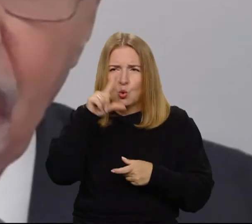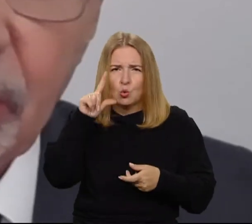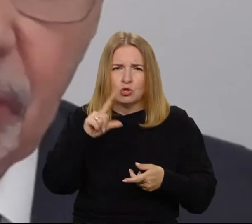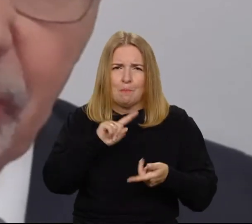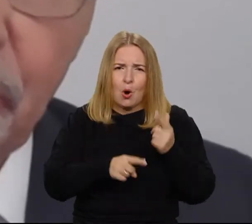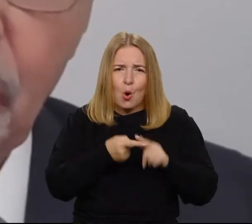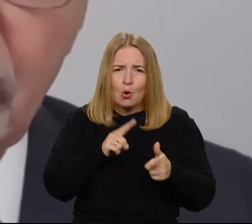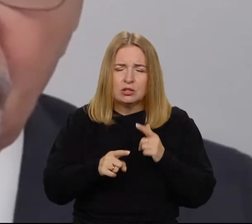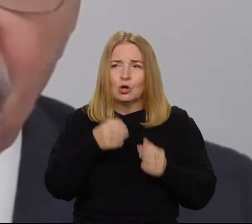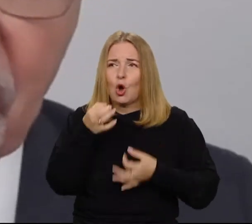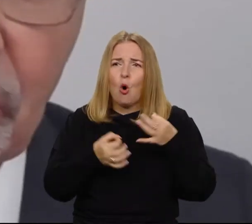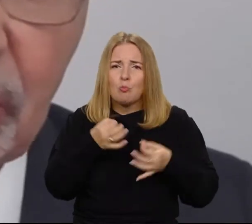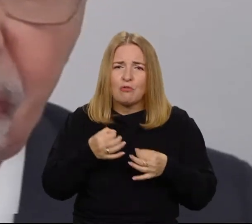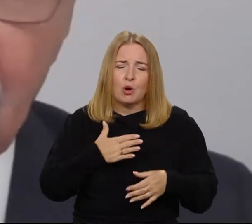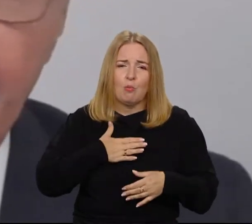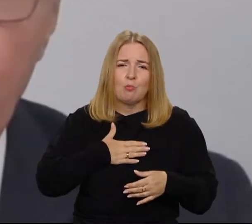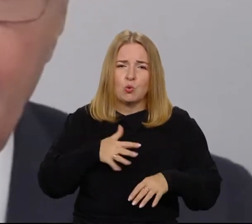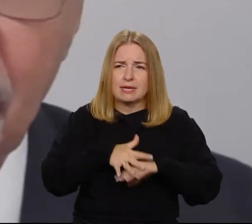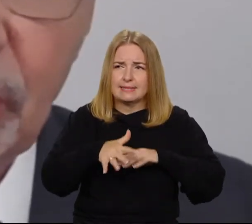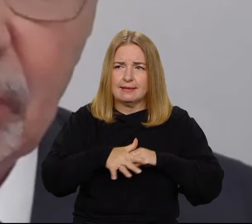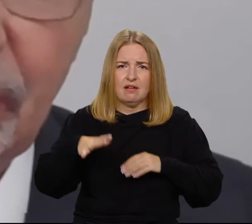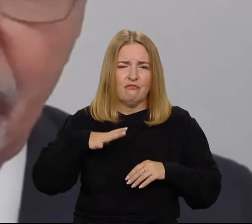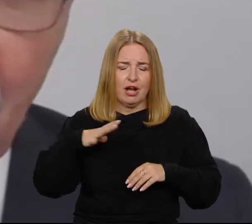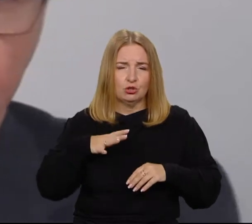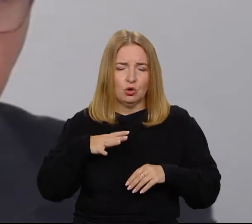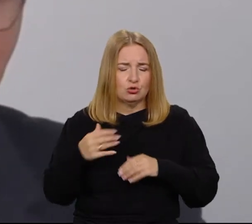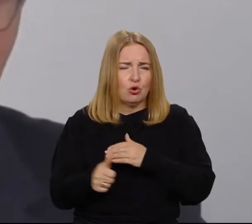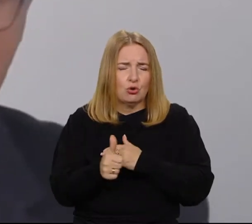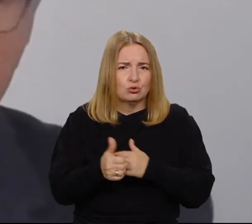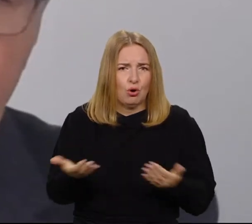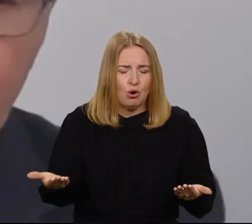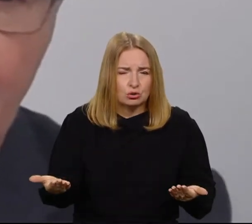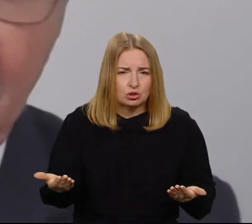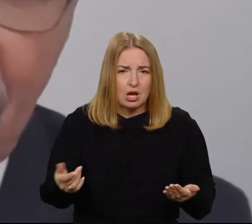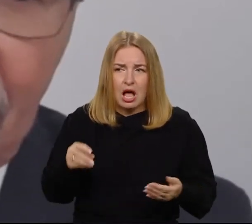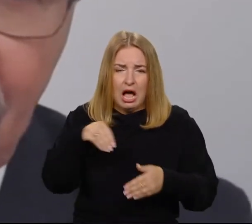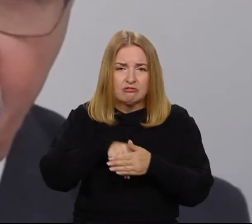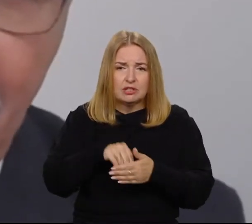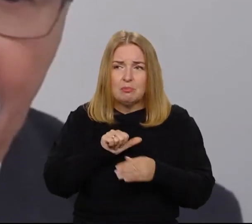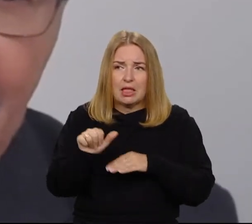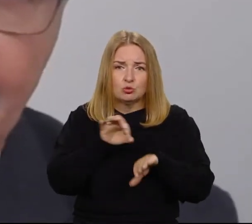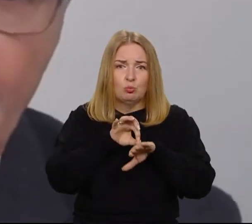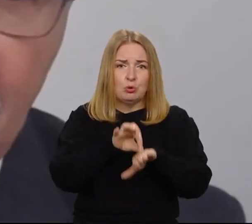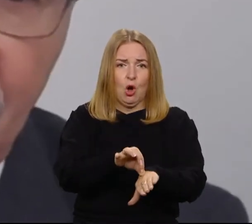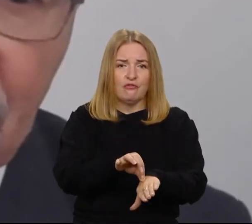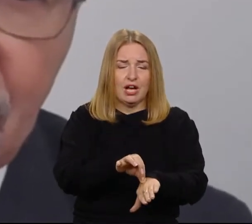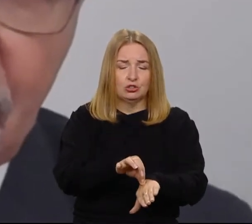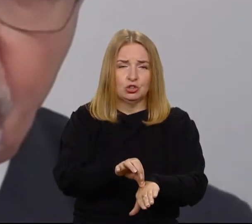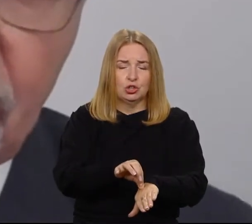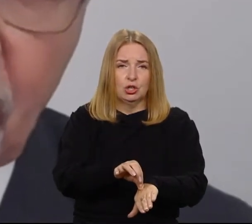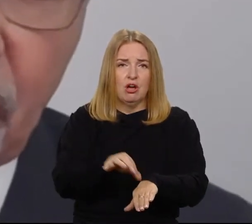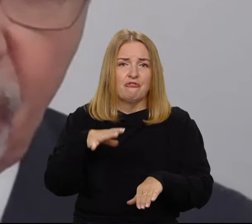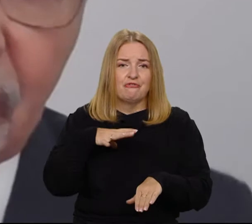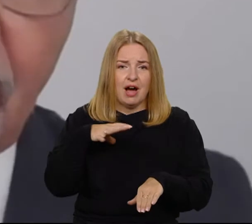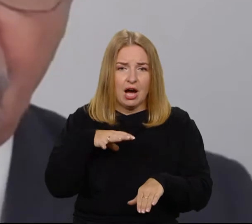zresztą, że ja mam mój system wartości i w konsekwencji ten mój system wartości jest tym dyrygentem wybierania spośród wiedzy